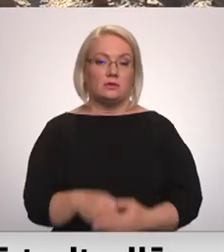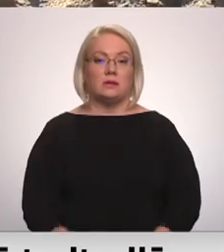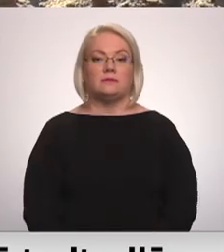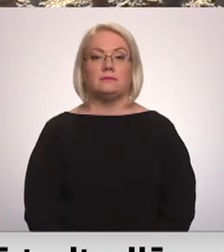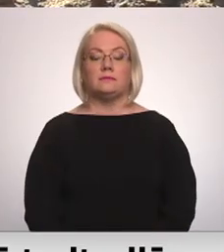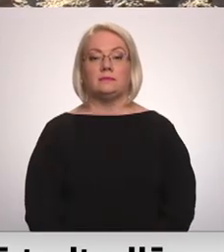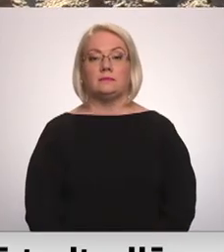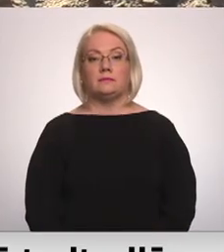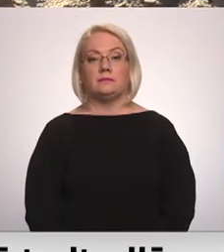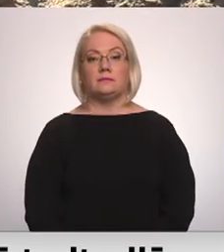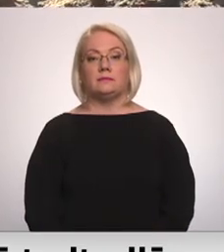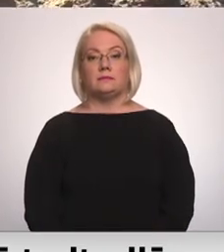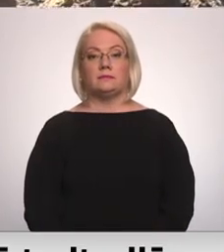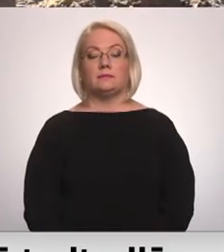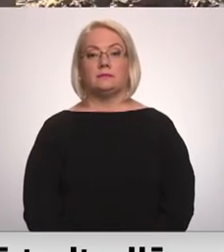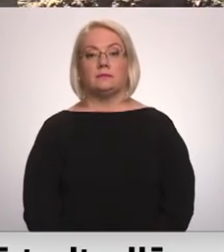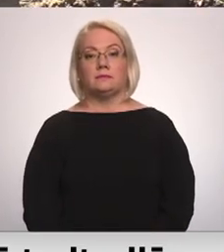Leitāna, Andras Pāns, Vīdzemes Tevvīzī.